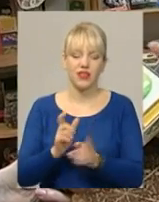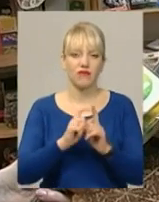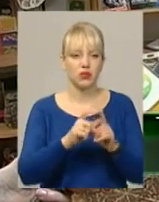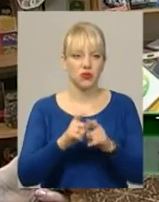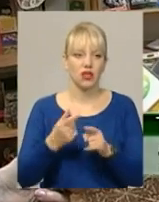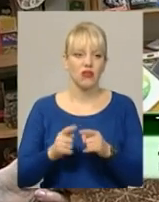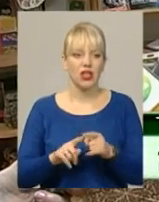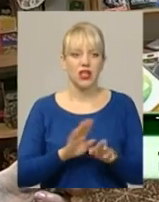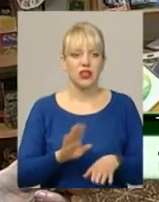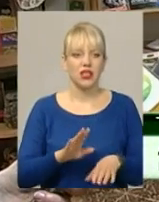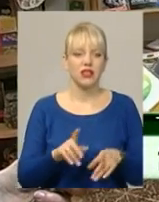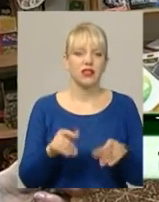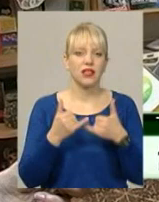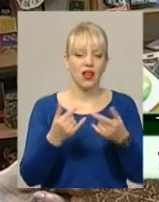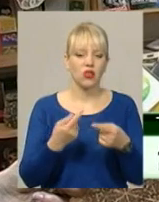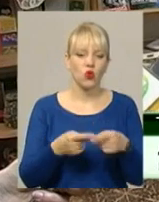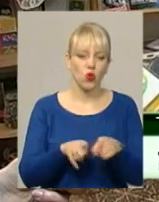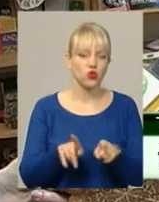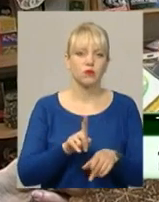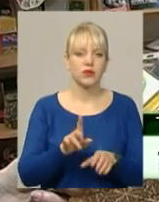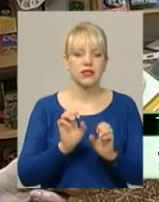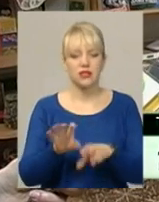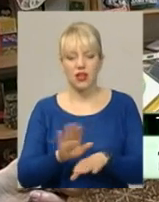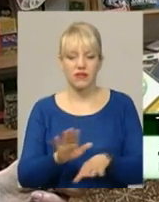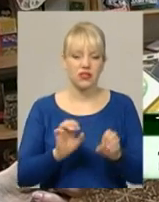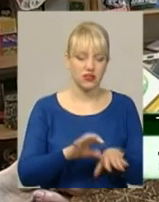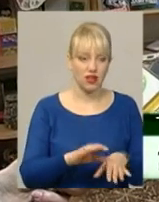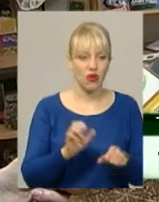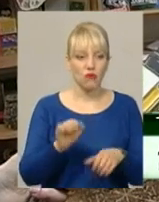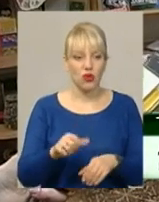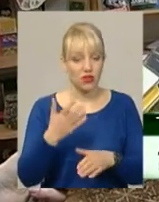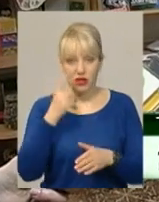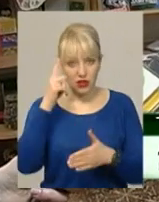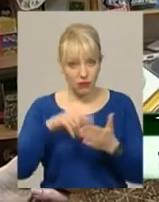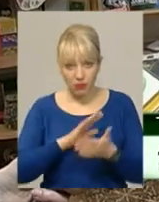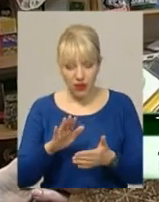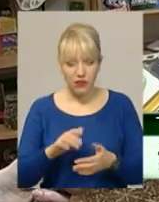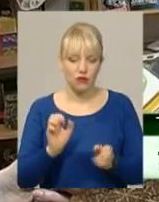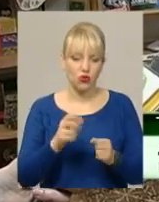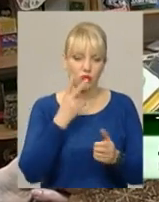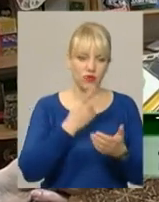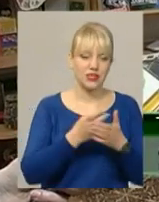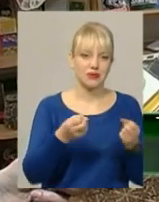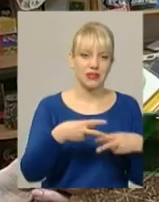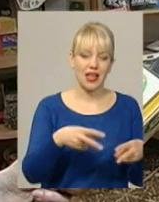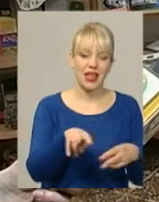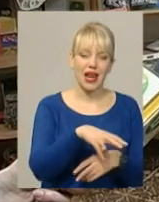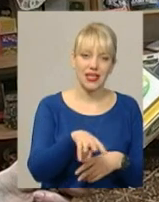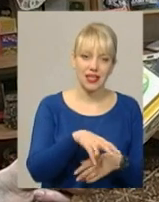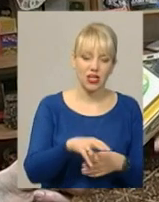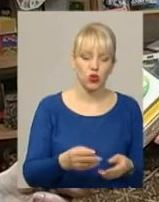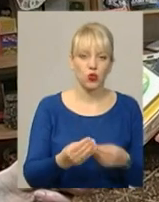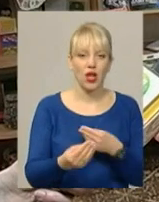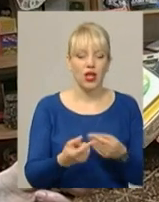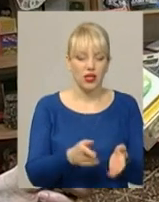здав-не здав. Якщо ти не впевнений, ти можеш подивитися, спеціальна література додаткова до цієї гри, що можна